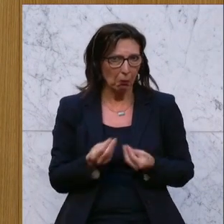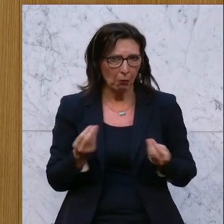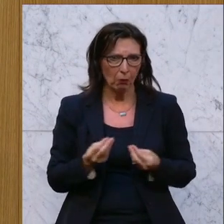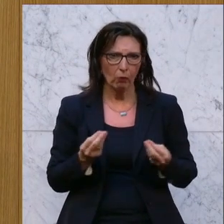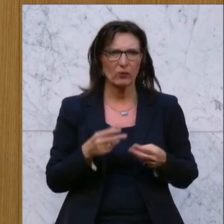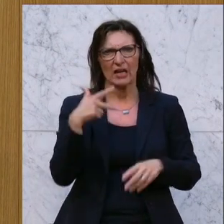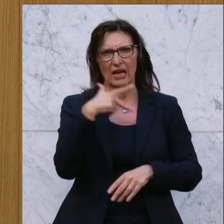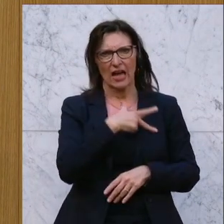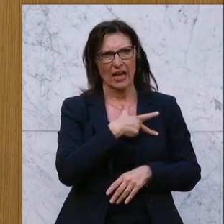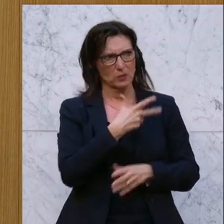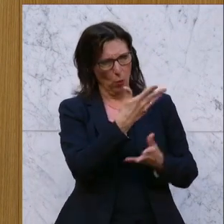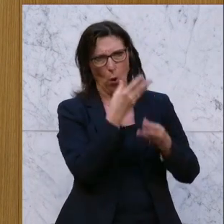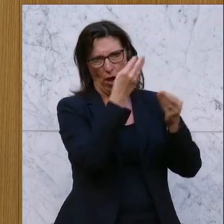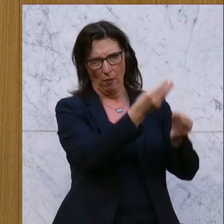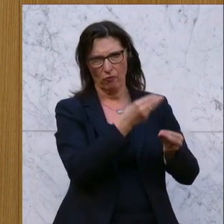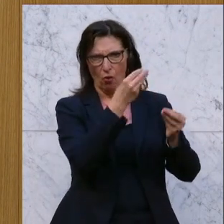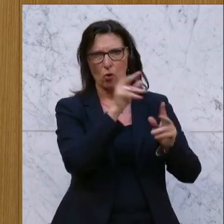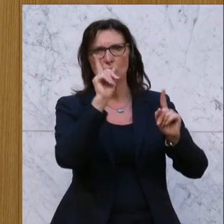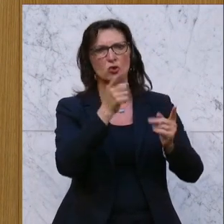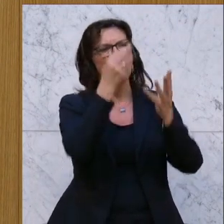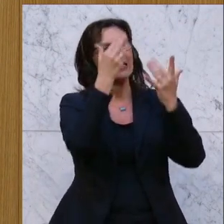an Daten und Fakten zu orientieren. Herzlichen Dank.